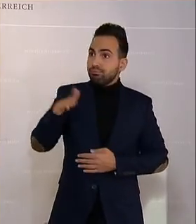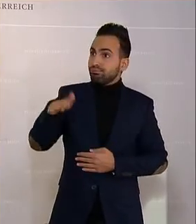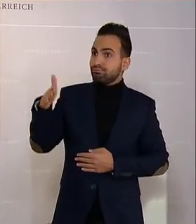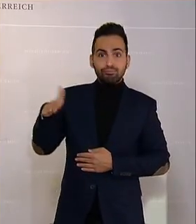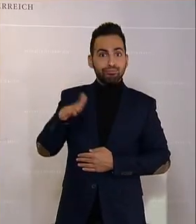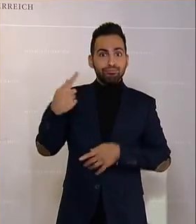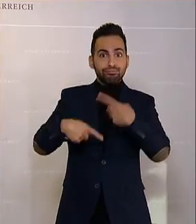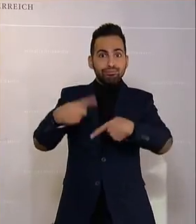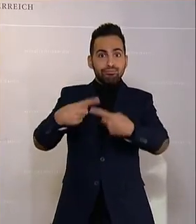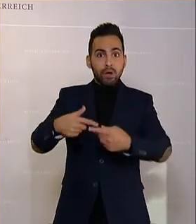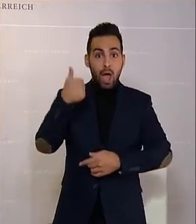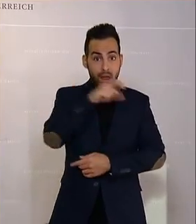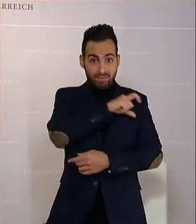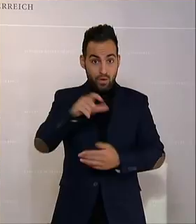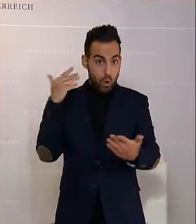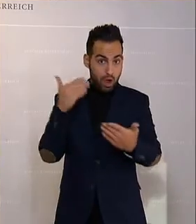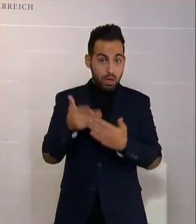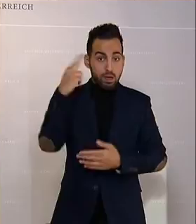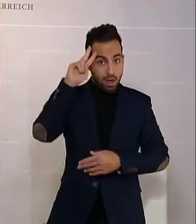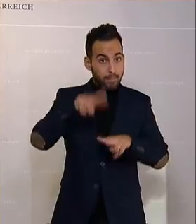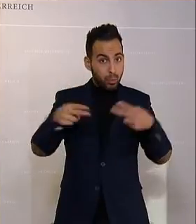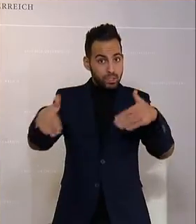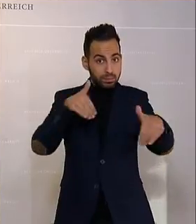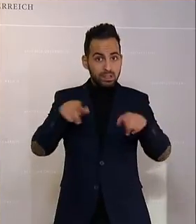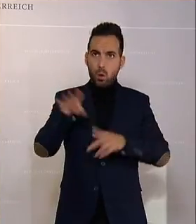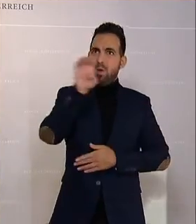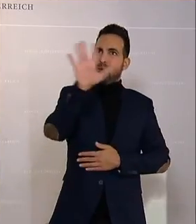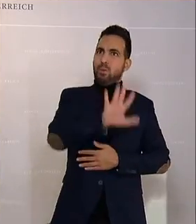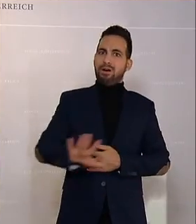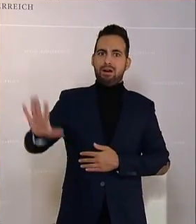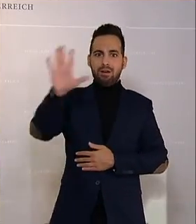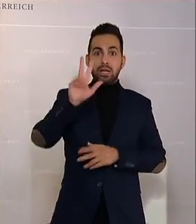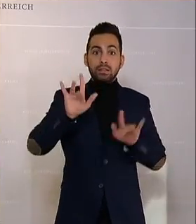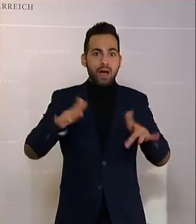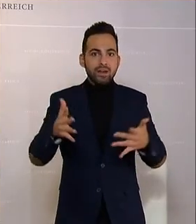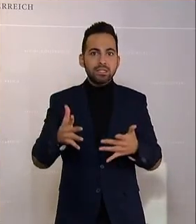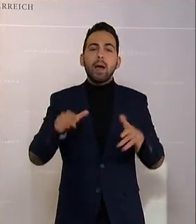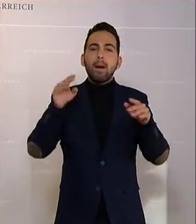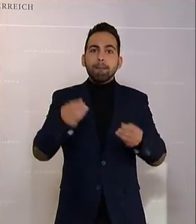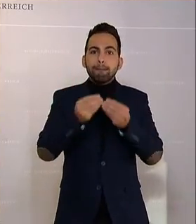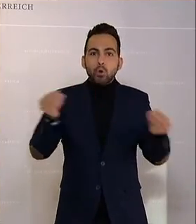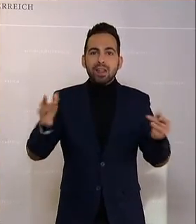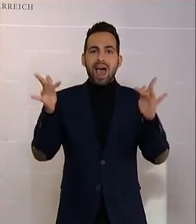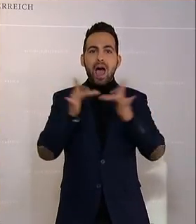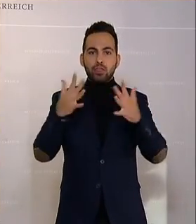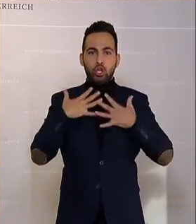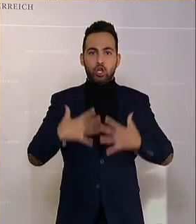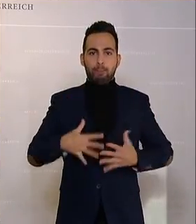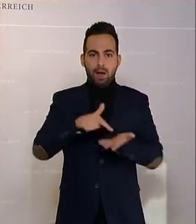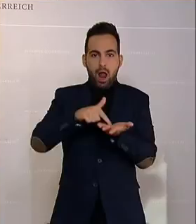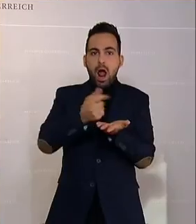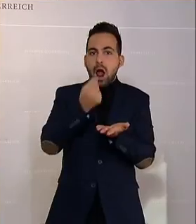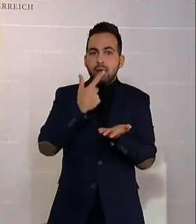Woche, seit einer Woche, Herr Bundesminister, auch in Europa eine moderne monoklonale Antikörpertherapie mit